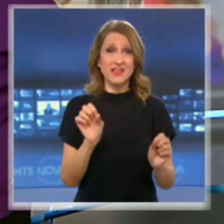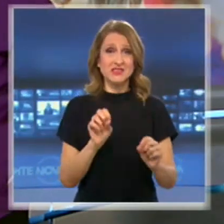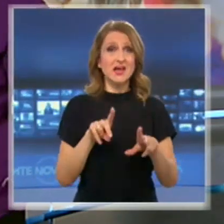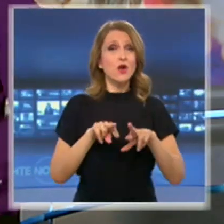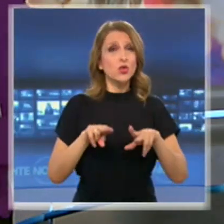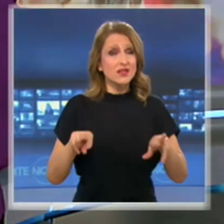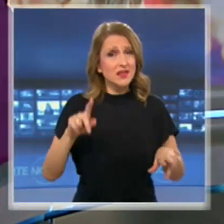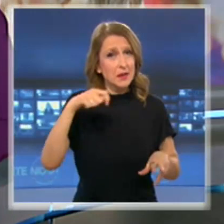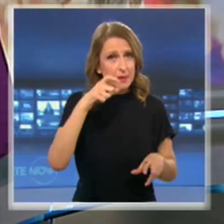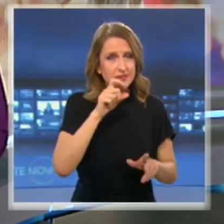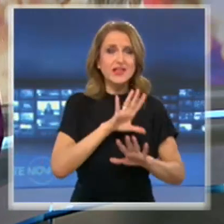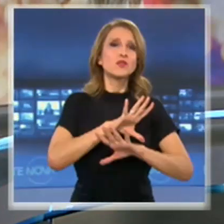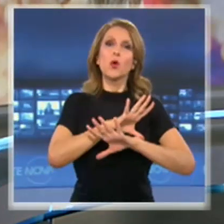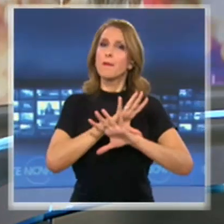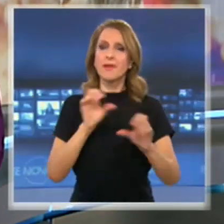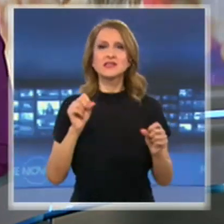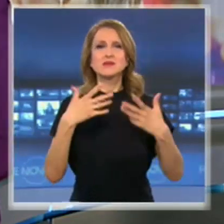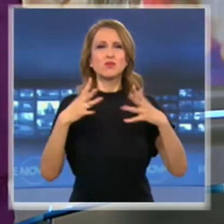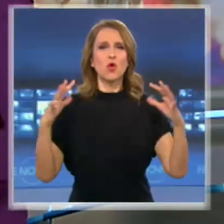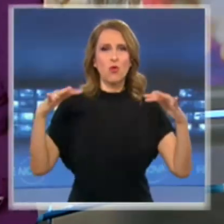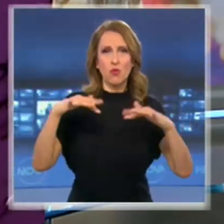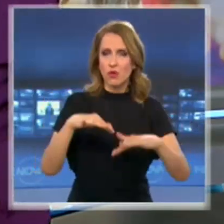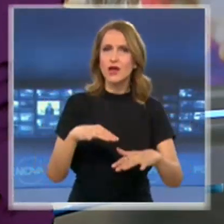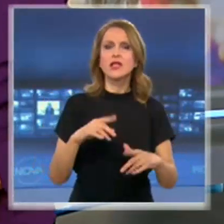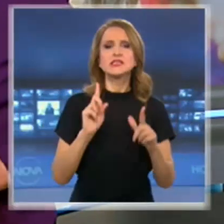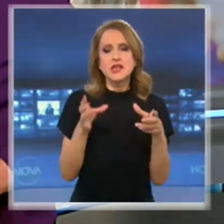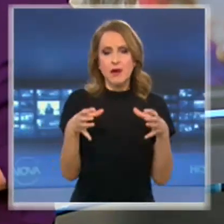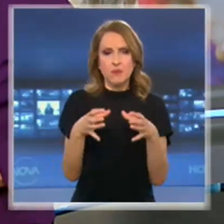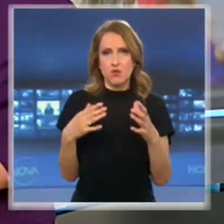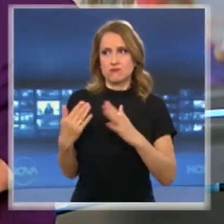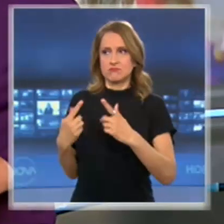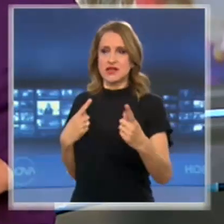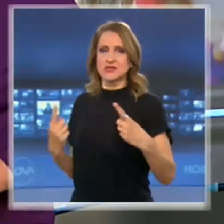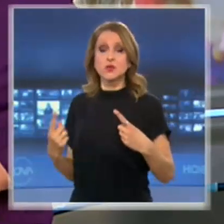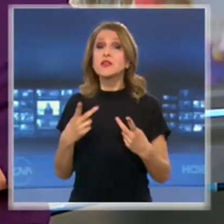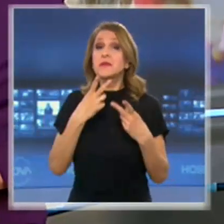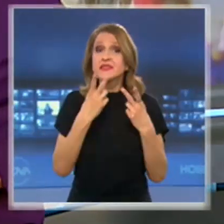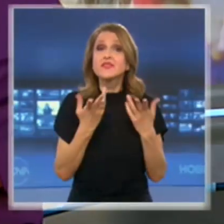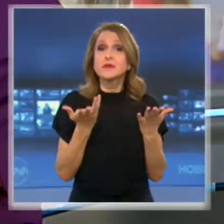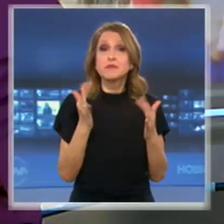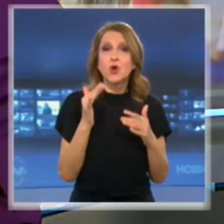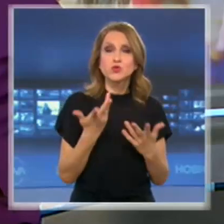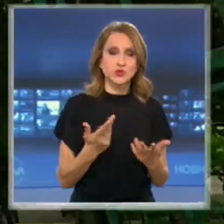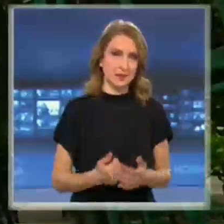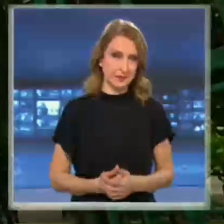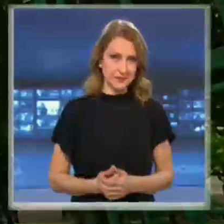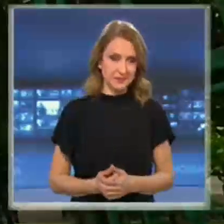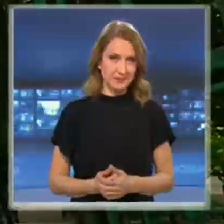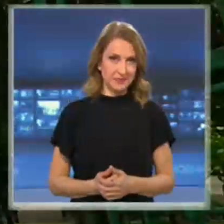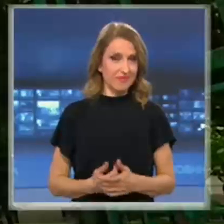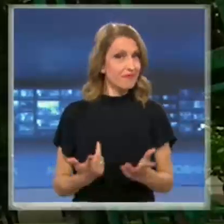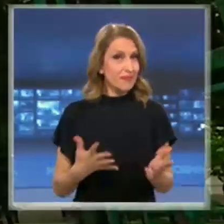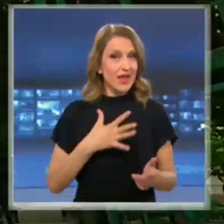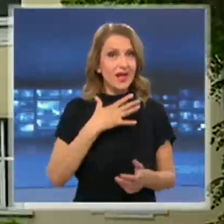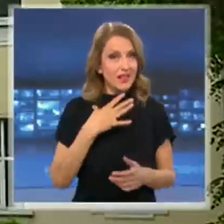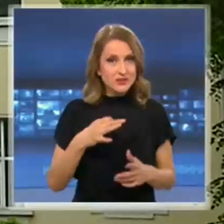дистанция между отделните класове, както и между децата от един и същи клас. Но какво още? Разказваме сега. Класовете